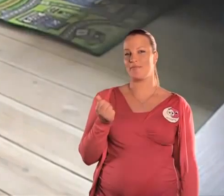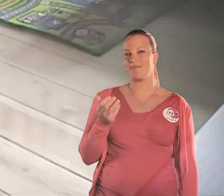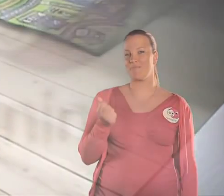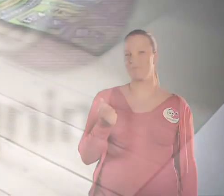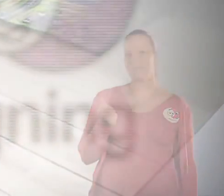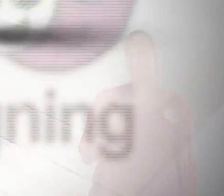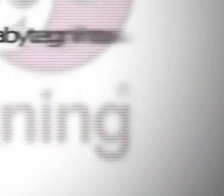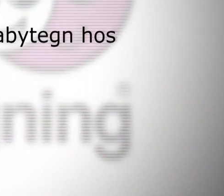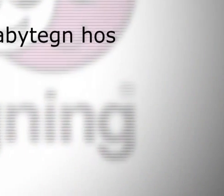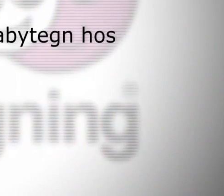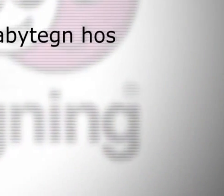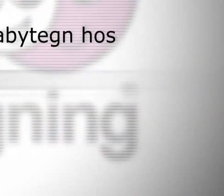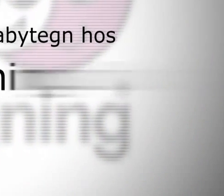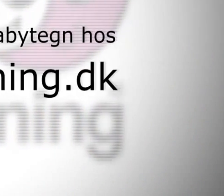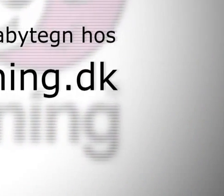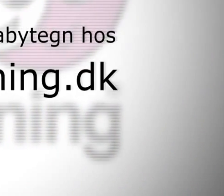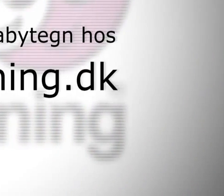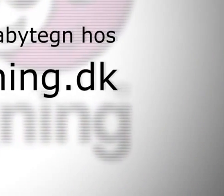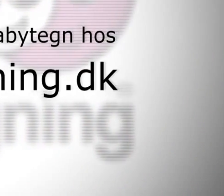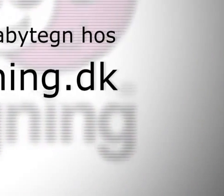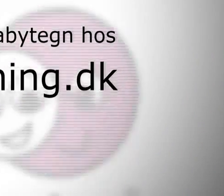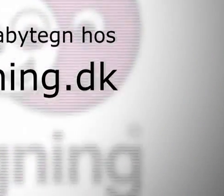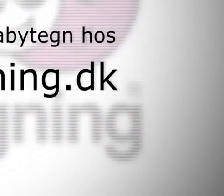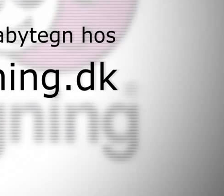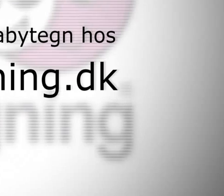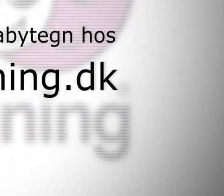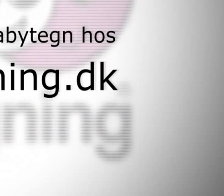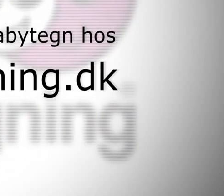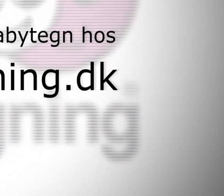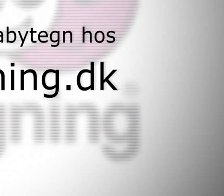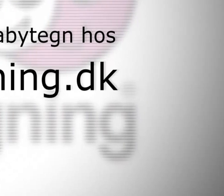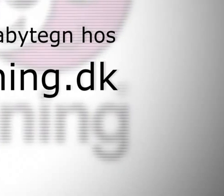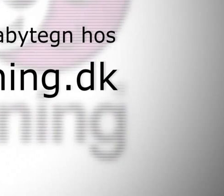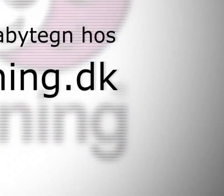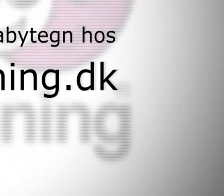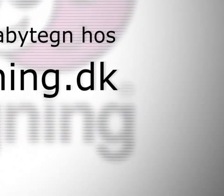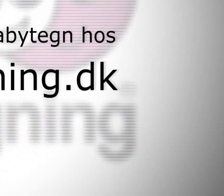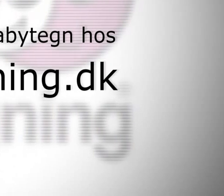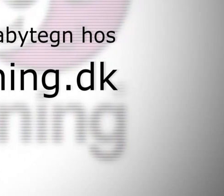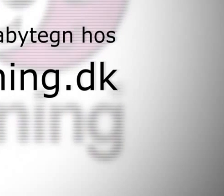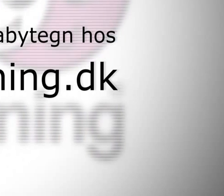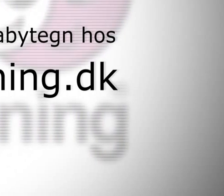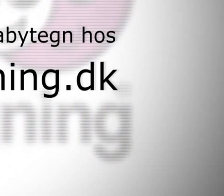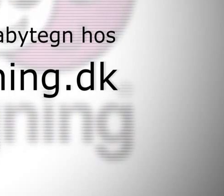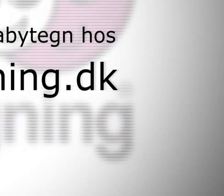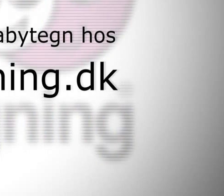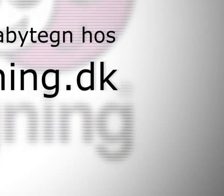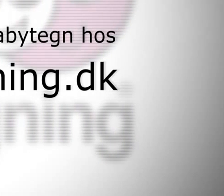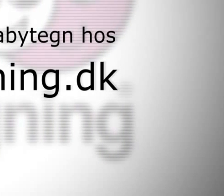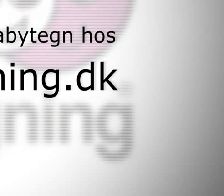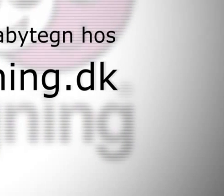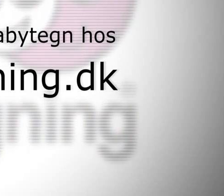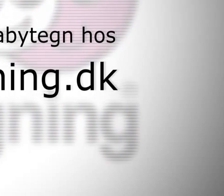Og her beder om noget mælk Og her beder om